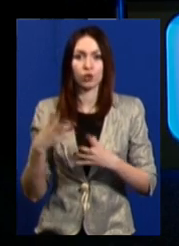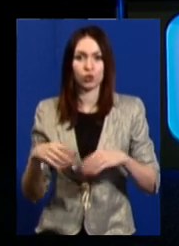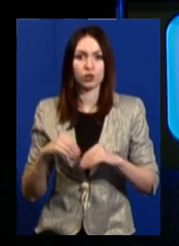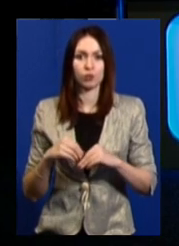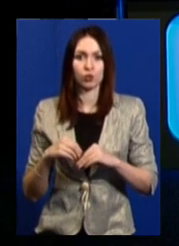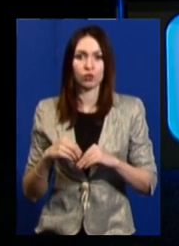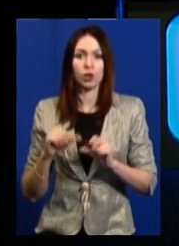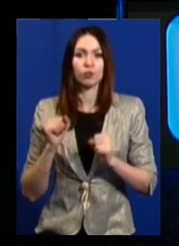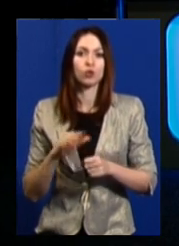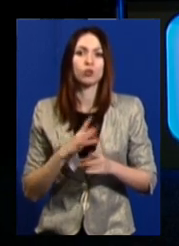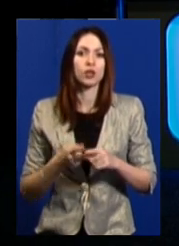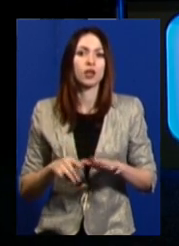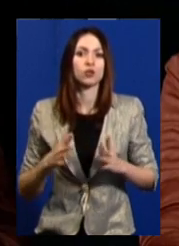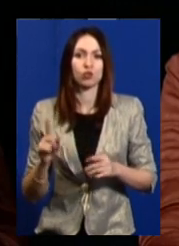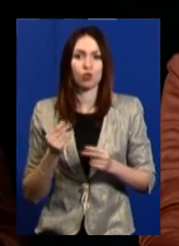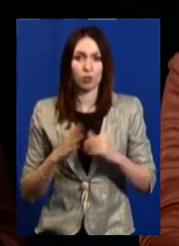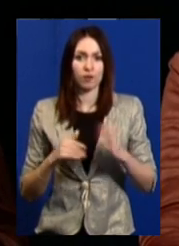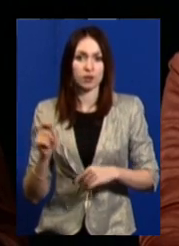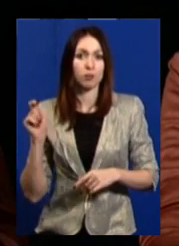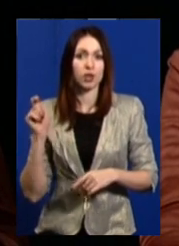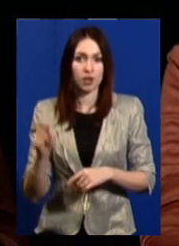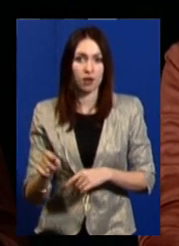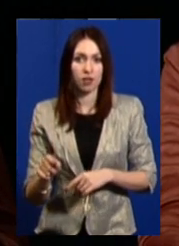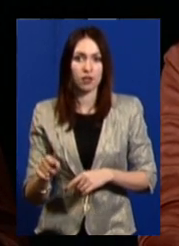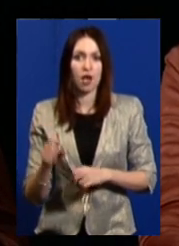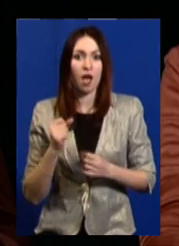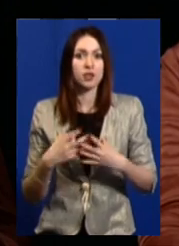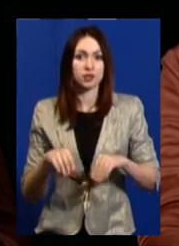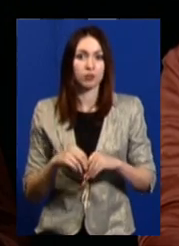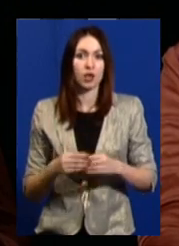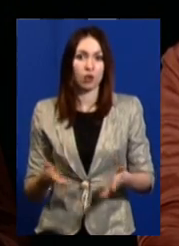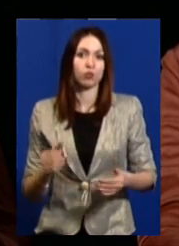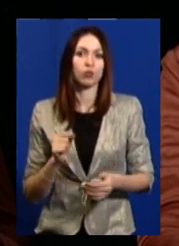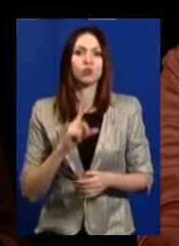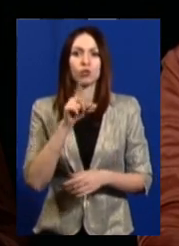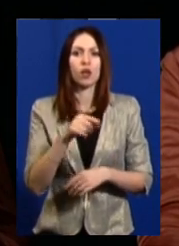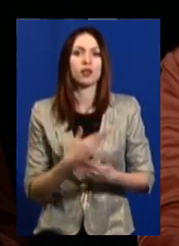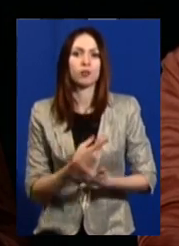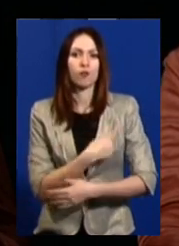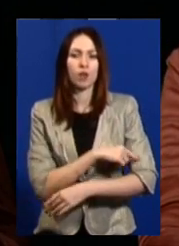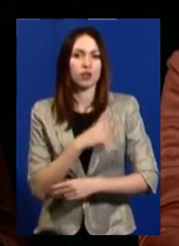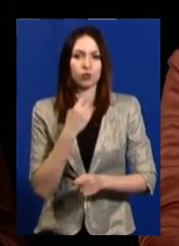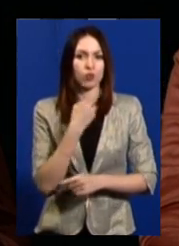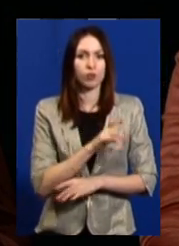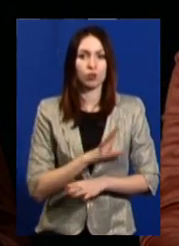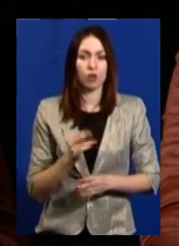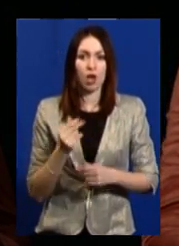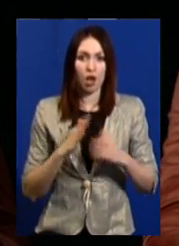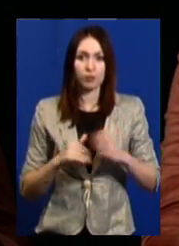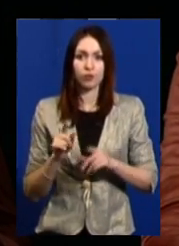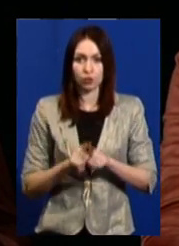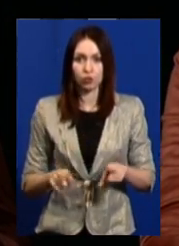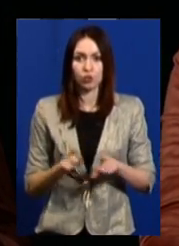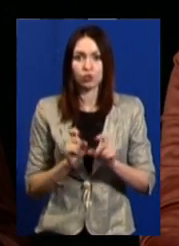і може статися так, що фахівець приїхав, а сім'я, може, поїхала до лікарні і не попередила. Фахівець так само